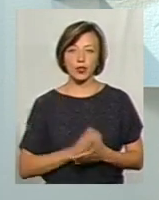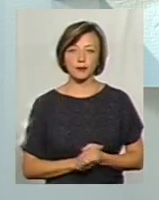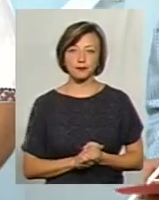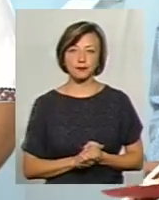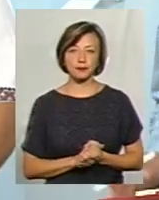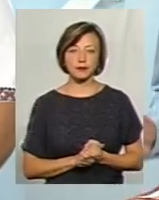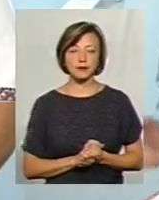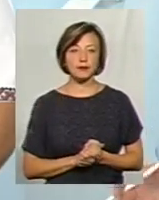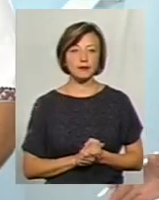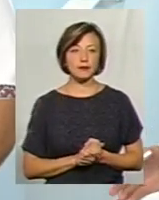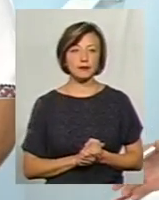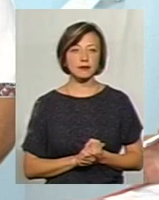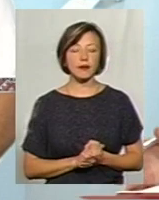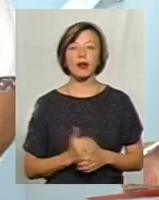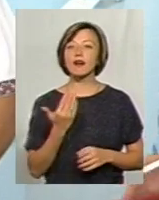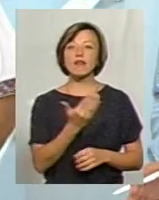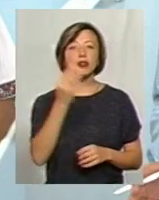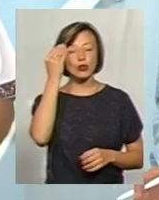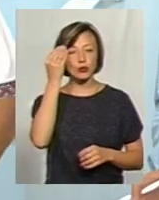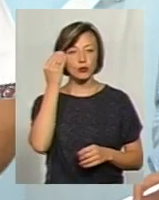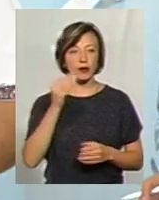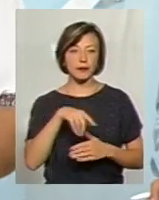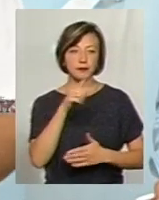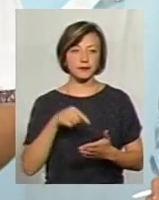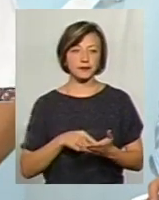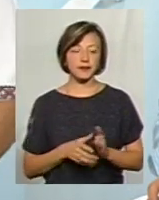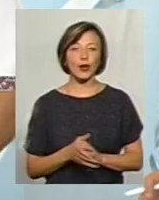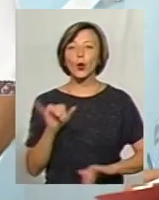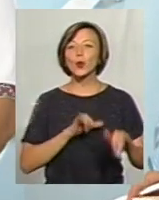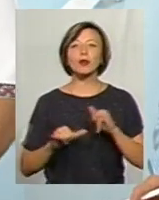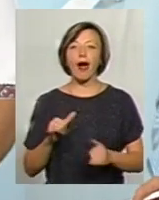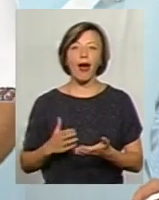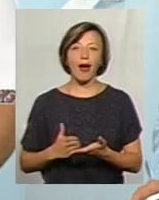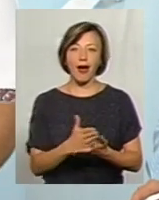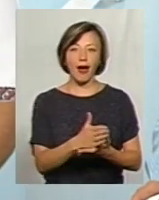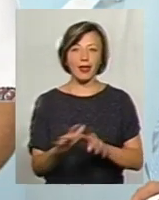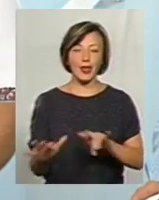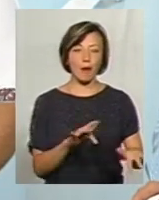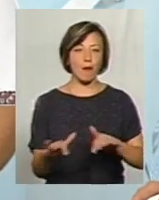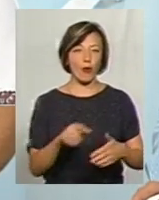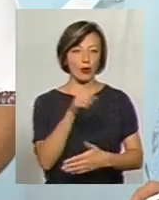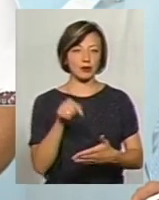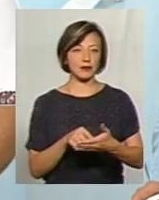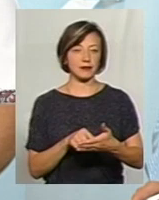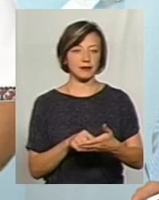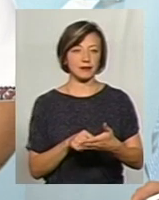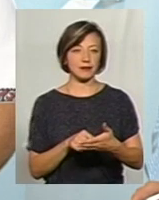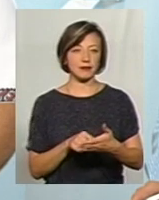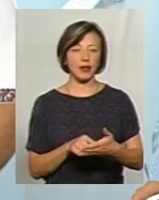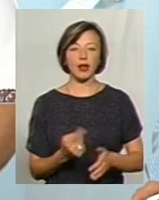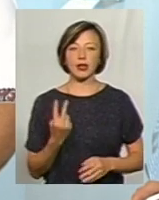Дякую. Пане Олегнєте, ваша думка. Знаєте, ну... Куда йдемо? Справа в тому, що два